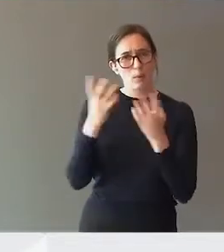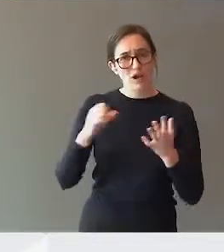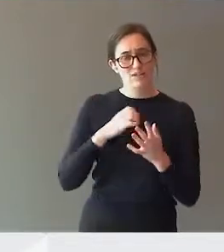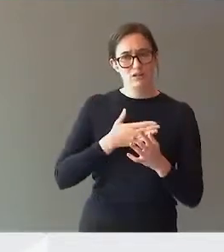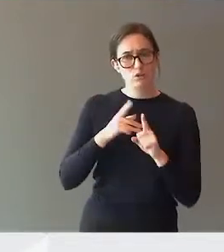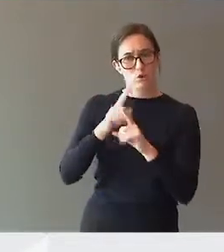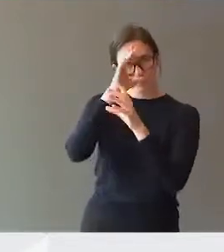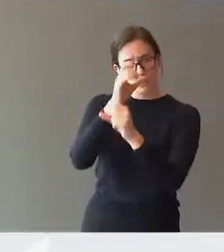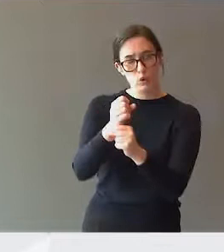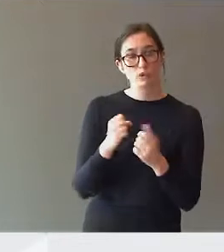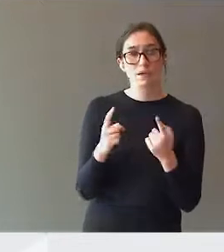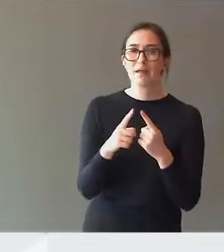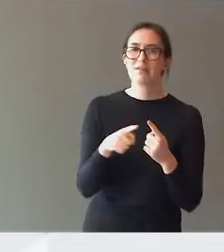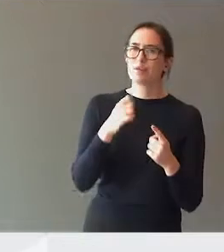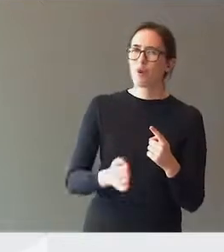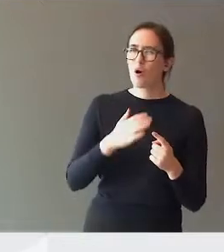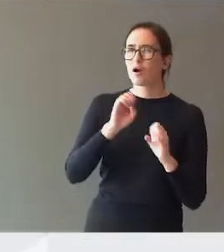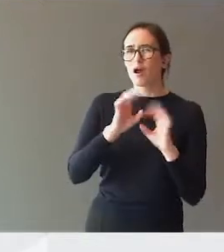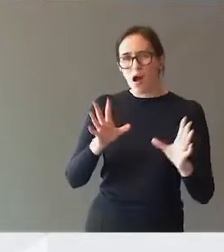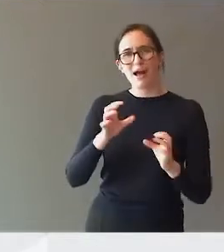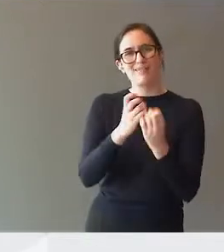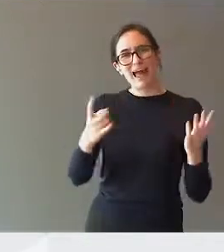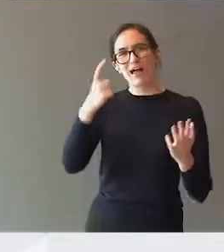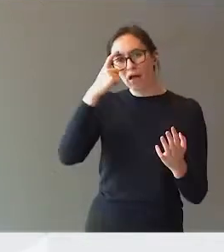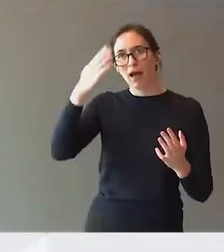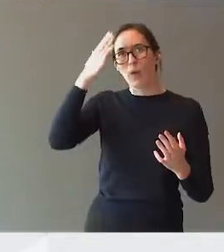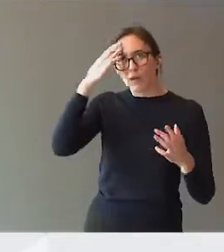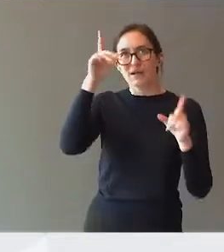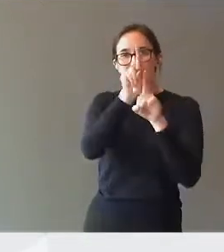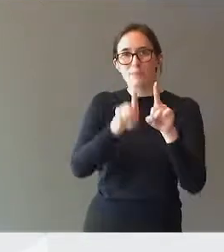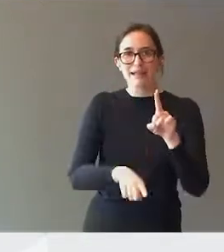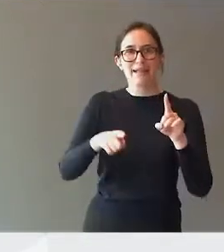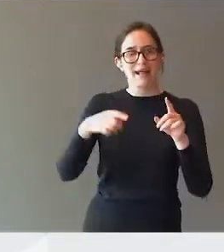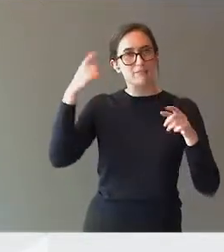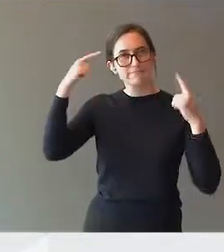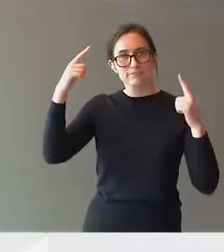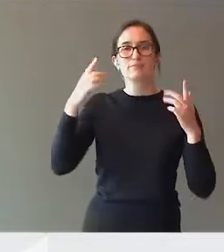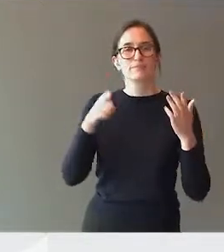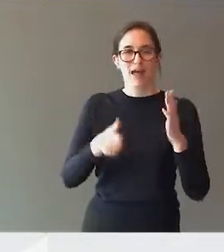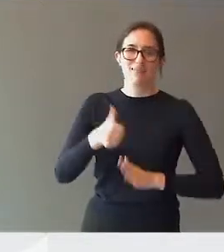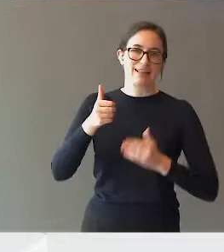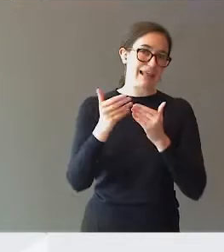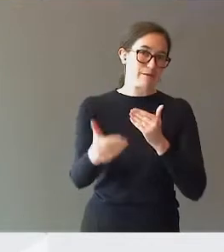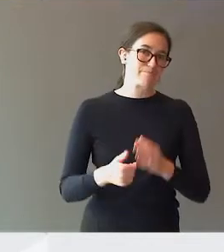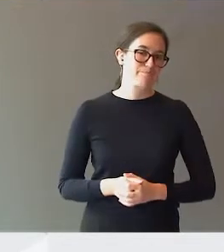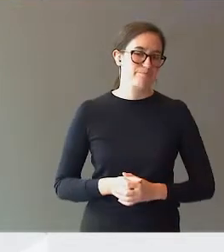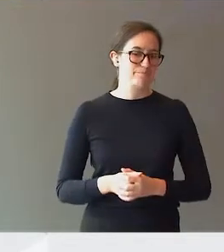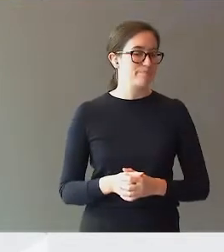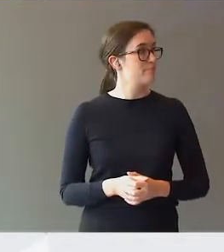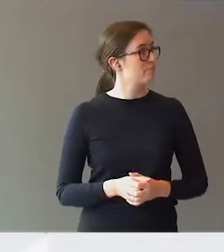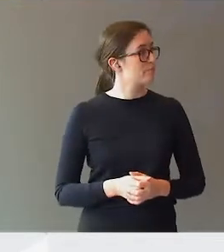fokuset. Men vi må ha flere tanker i hodet samtidig, og det er jo det som blir viktig. Synne,